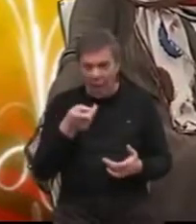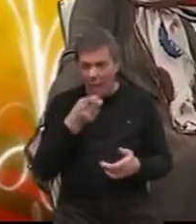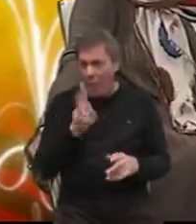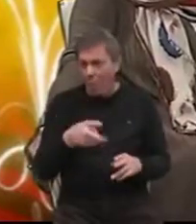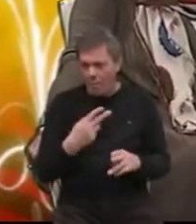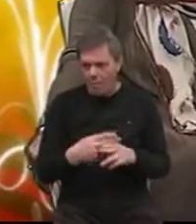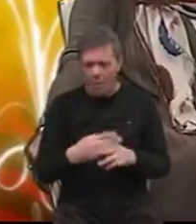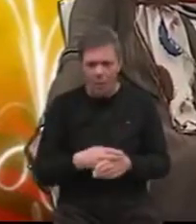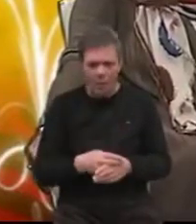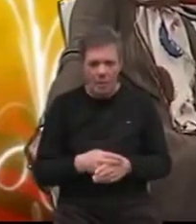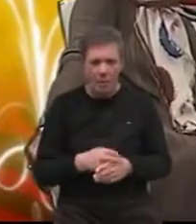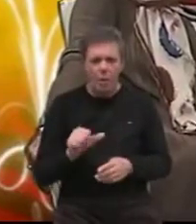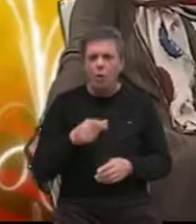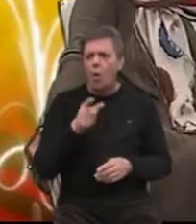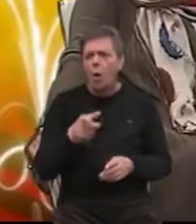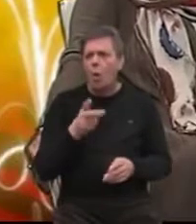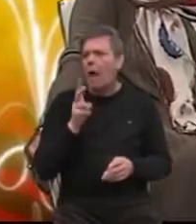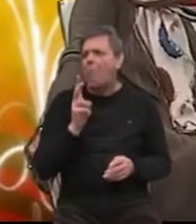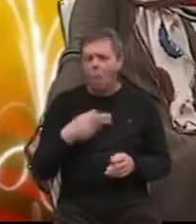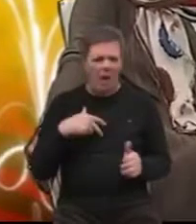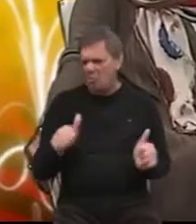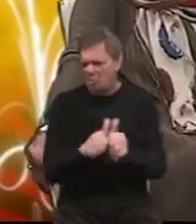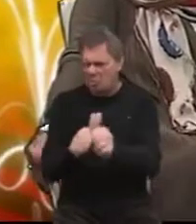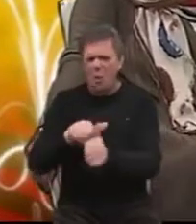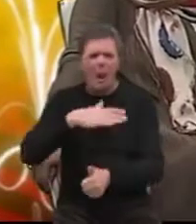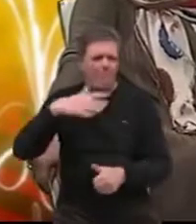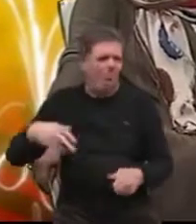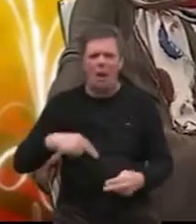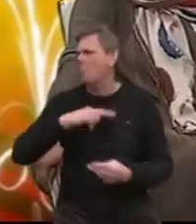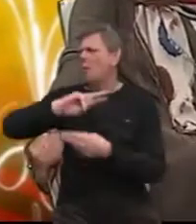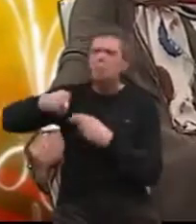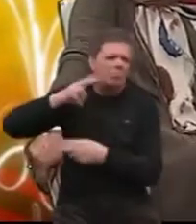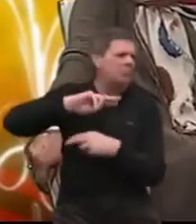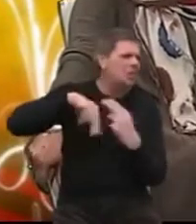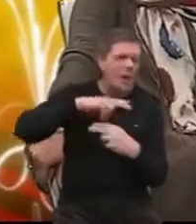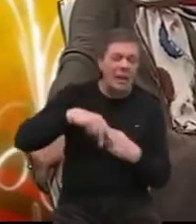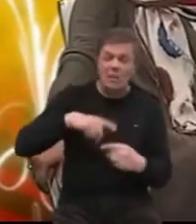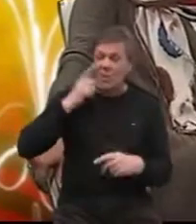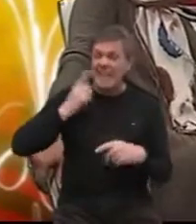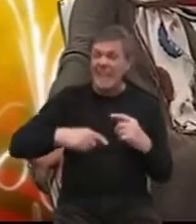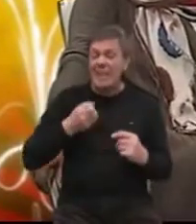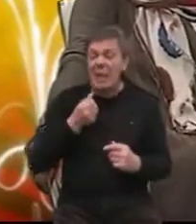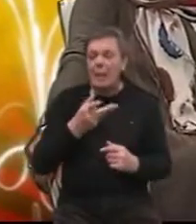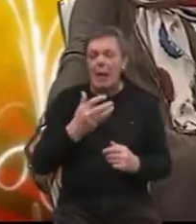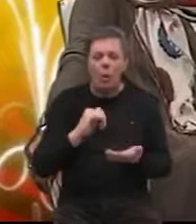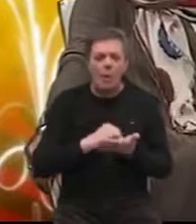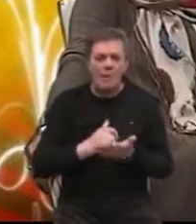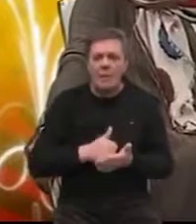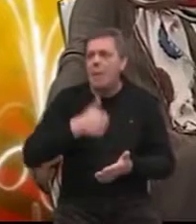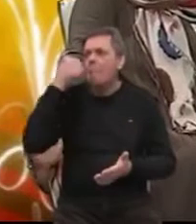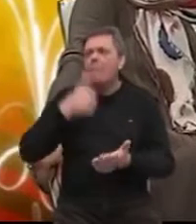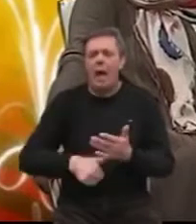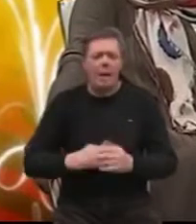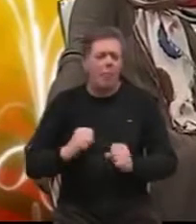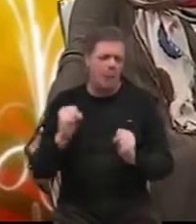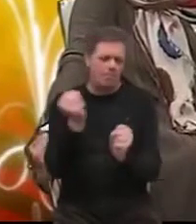ima Alzheimer, još je ona s njim mogla ići na more, šetali su se išli. Zadnjih par mjeseci je ta bolest na jedan puta,